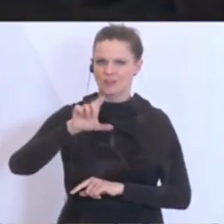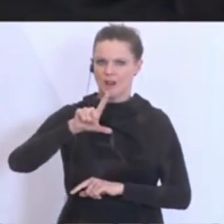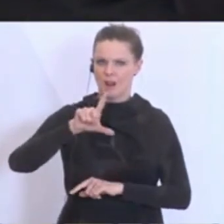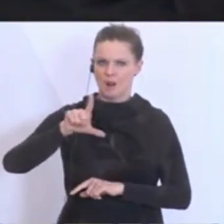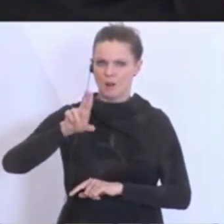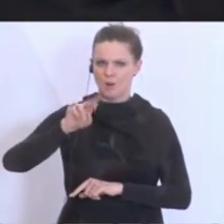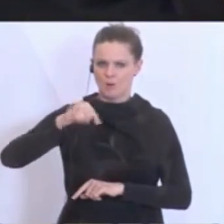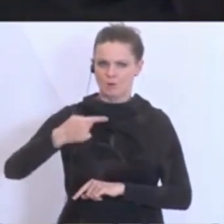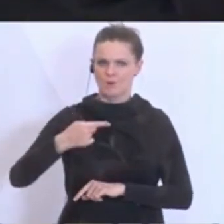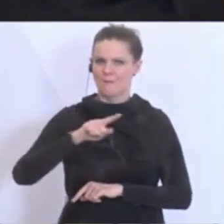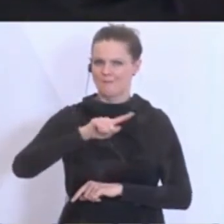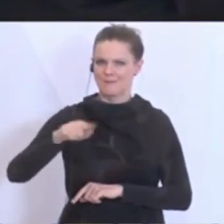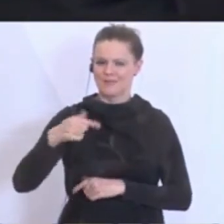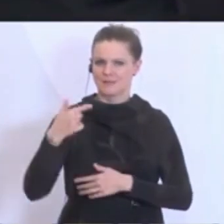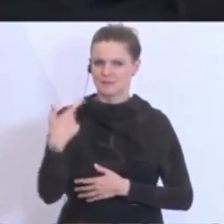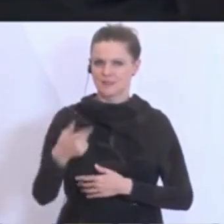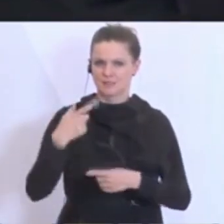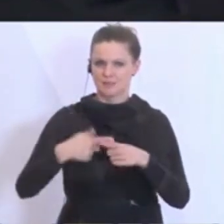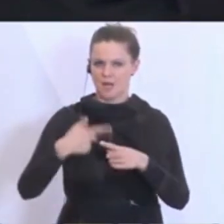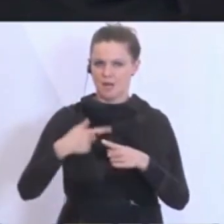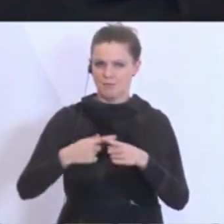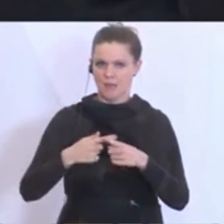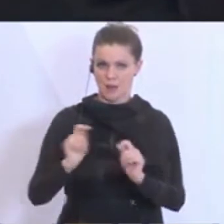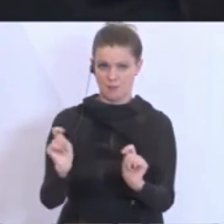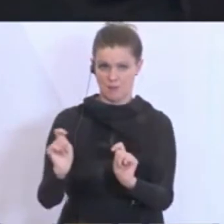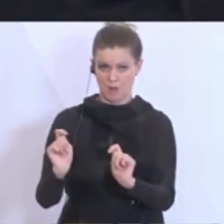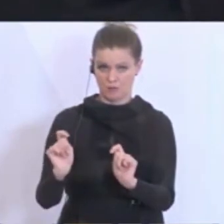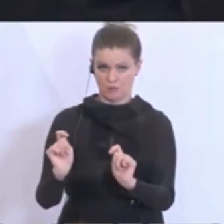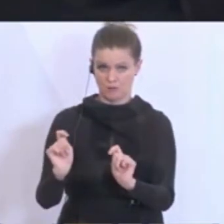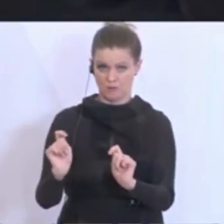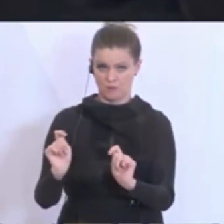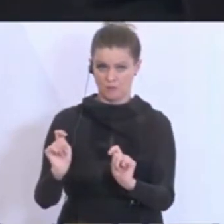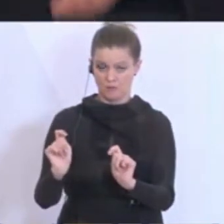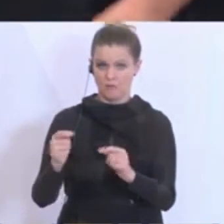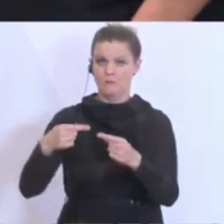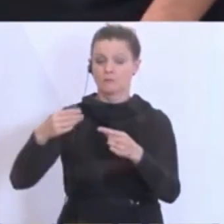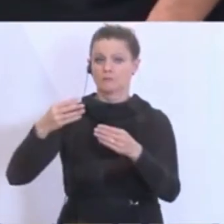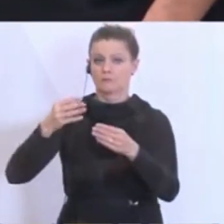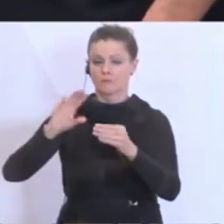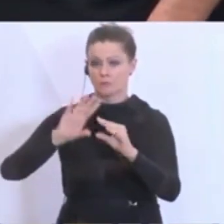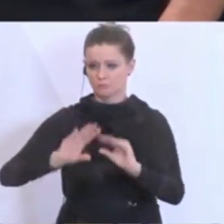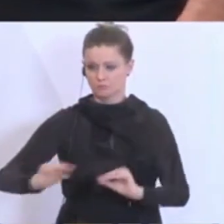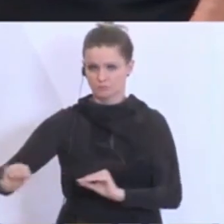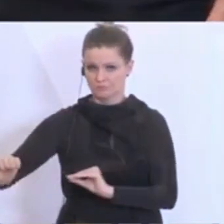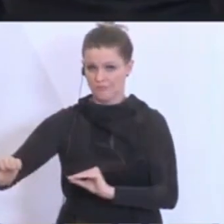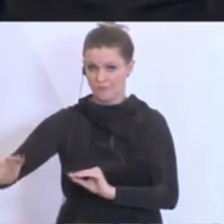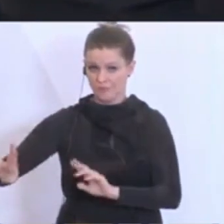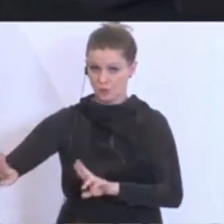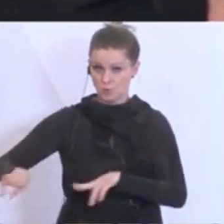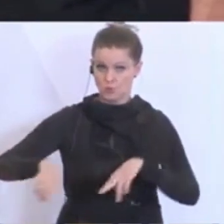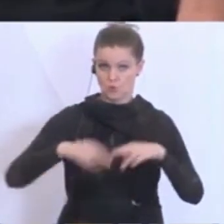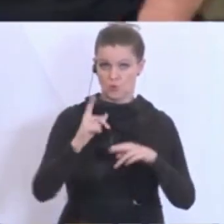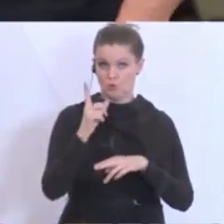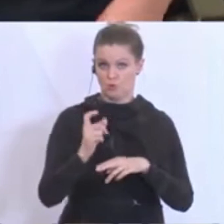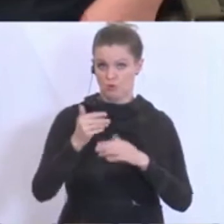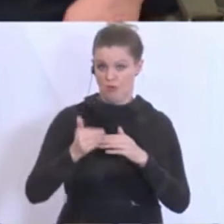ich. Gibt es dort Pläne, wann das wieder aufgenommen wird? Gerade jetzt im Licht der Entwicklungen von heute Vormittag, dass alles andere wieder aufmacht. Wie sehen